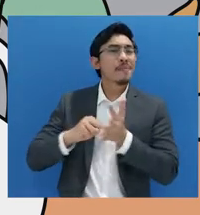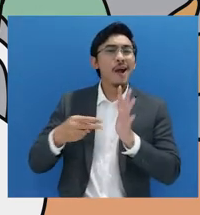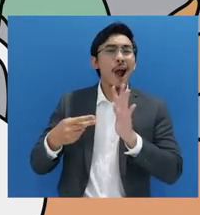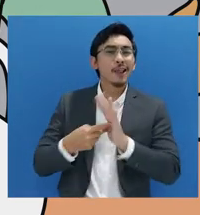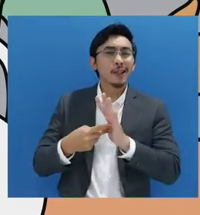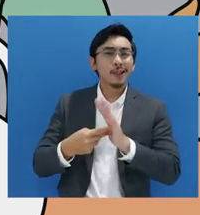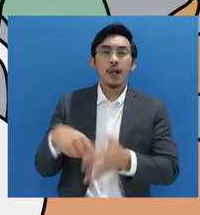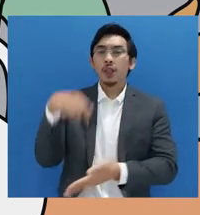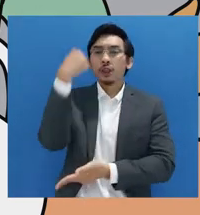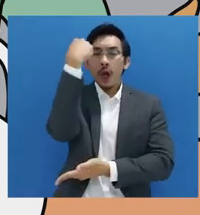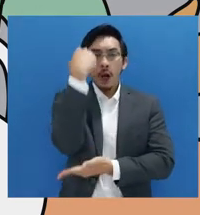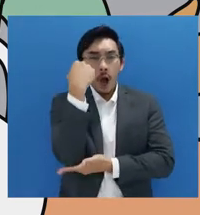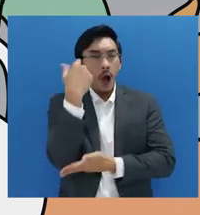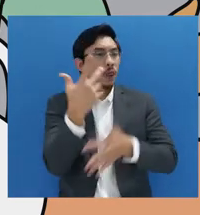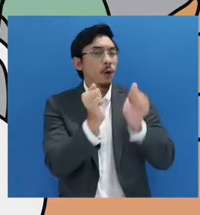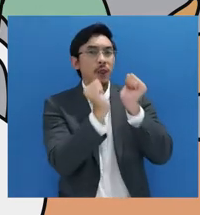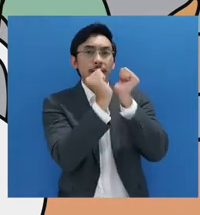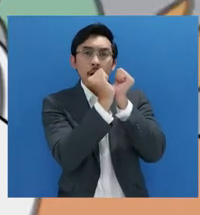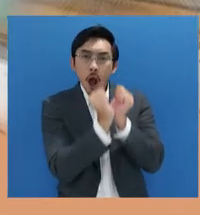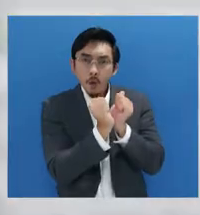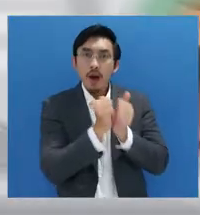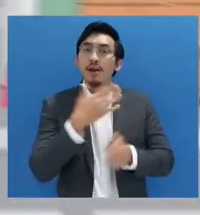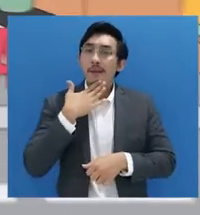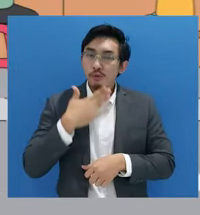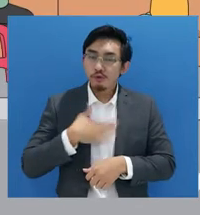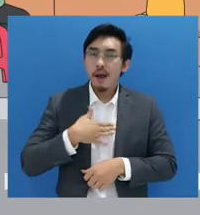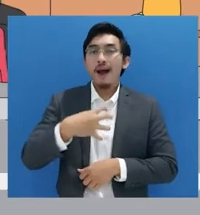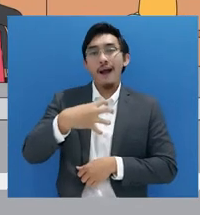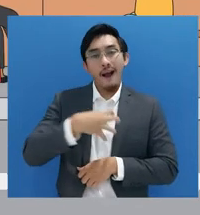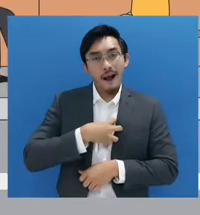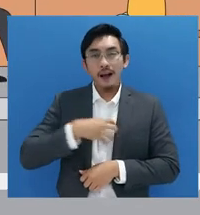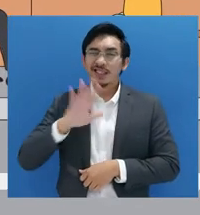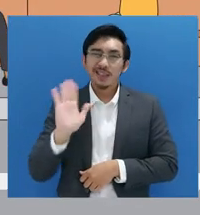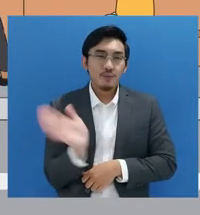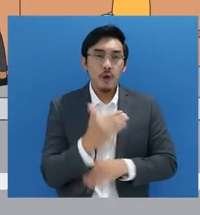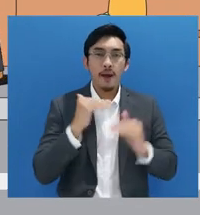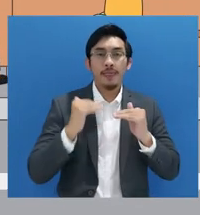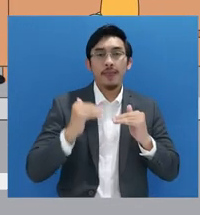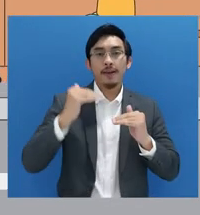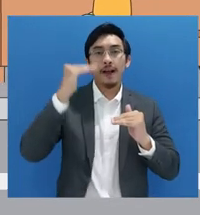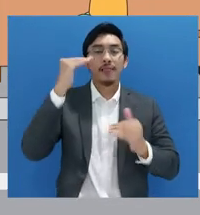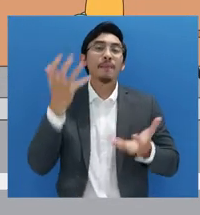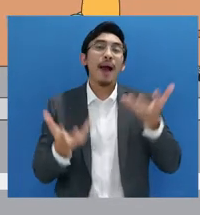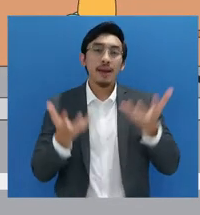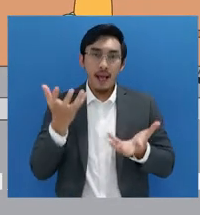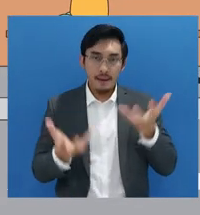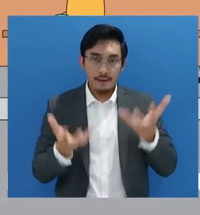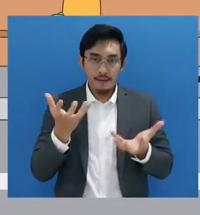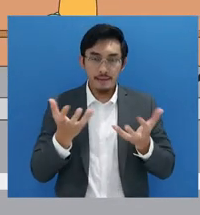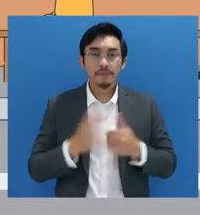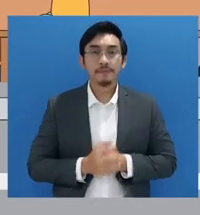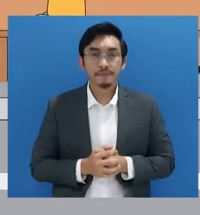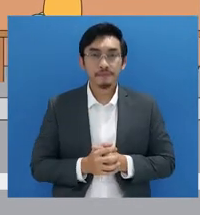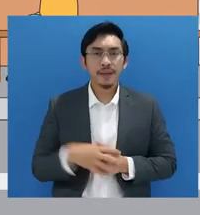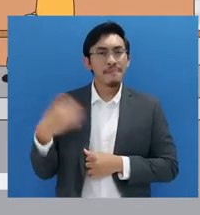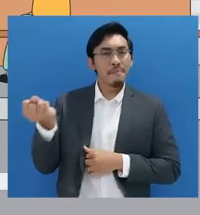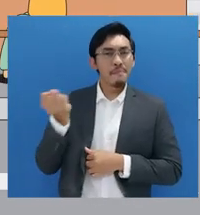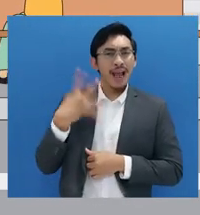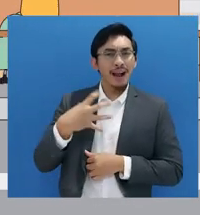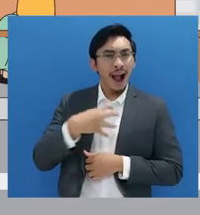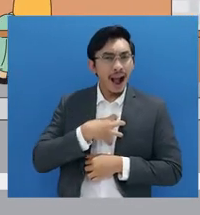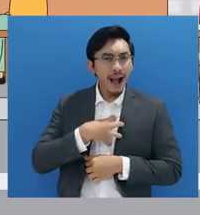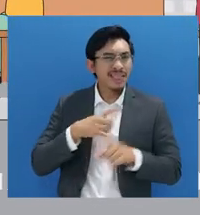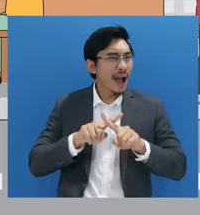atau terdakwa pada semua tingkatan peradilan. Meski diposisikan sebagai hak sekalipun, menurut pasal